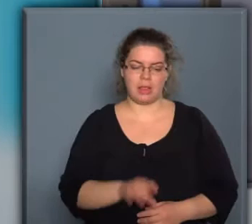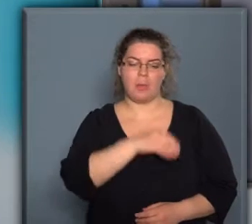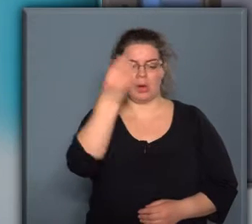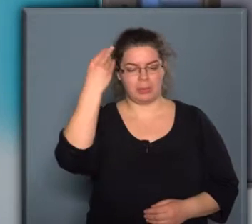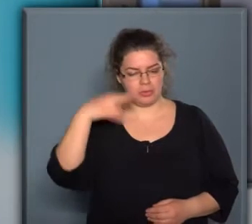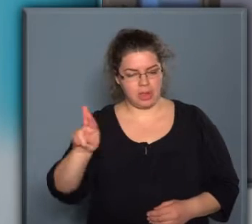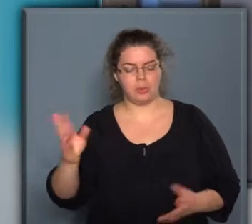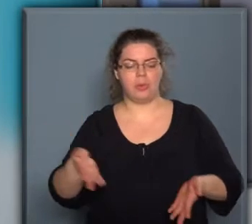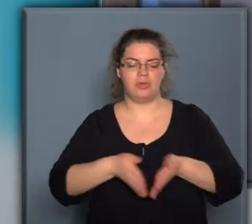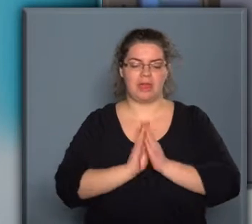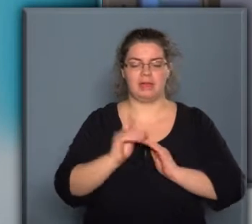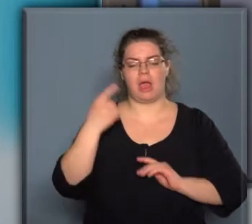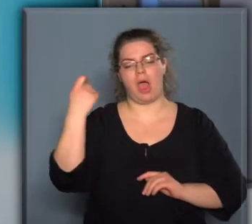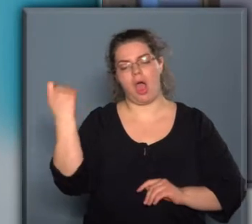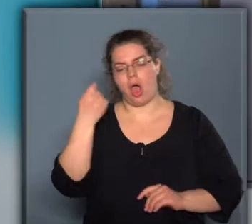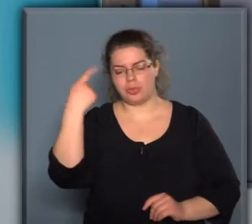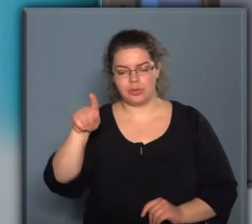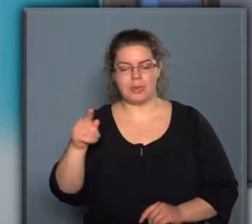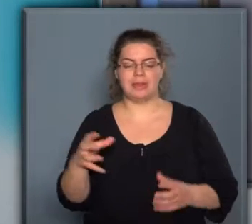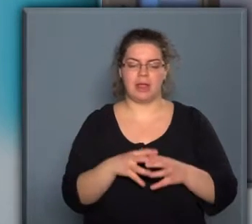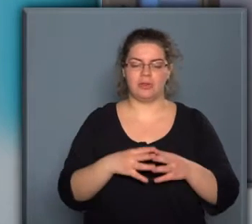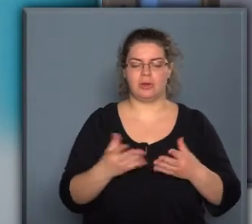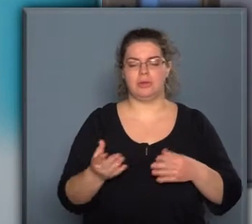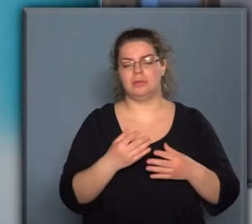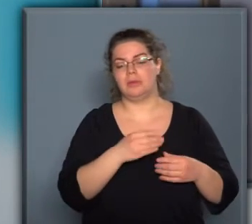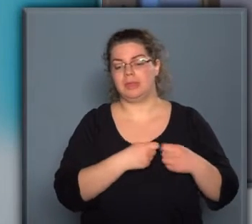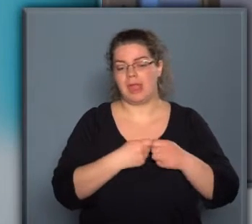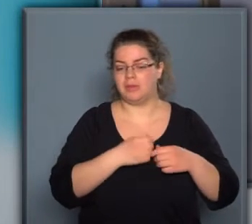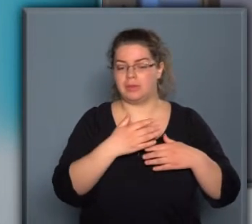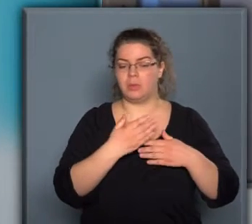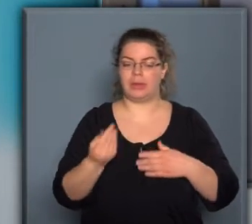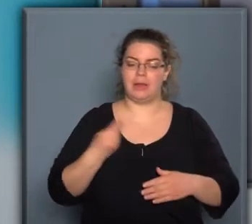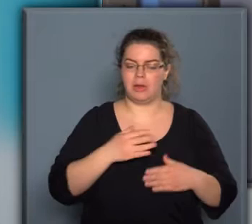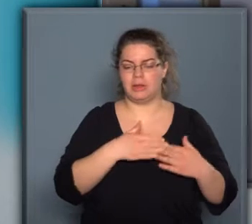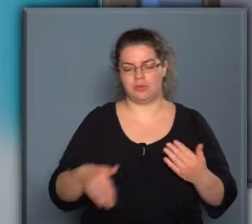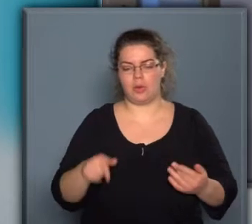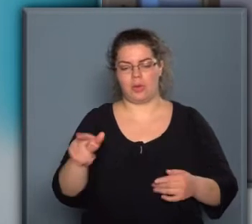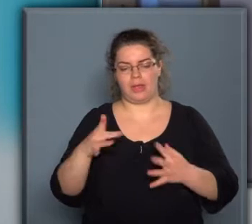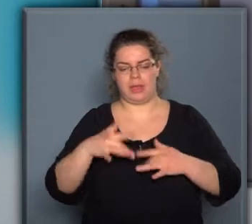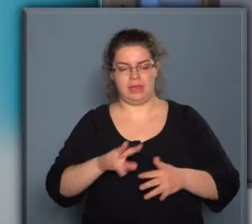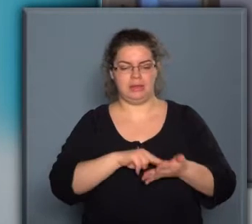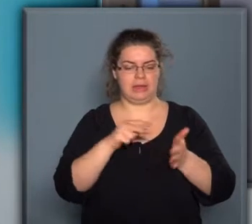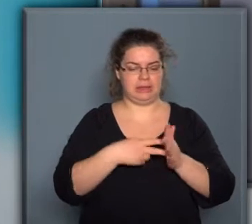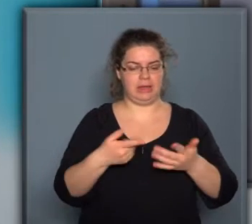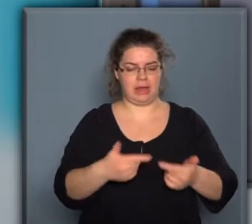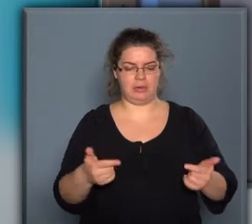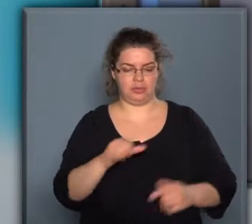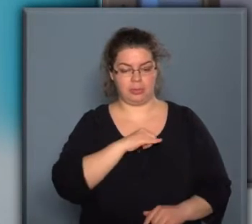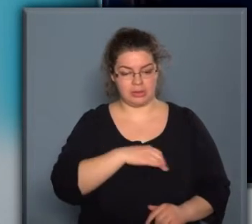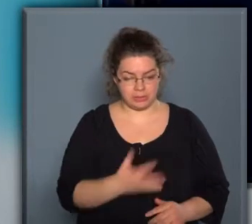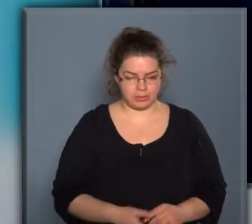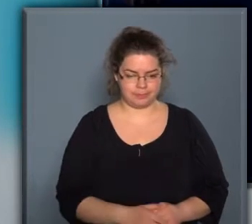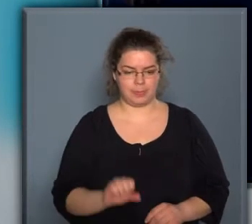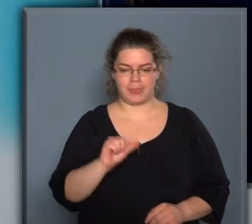polgármester úr felkérte a Hadtudományi Társaságot, szervezzünk előadás sorozatot, ők a helyet és a technikai lehetőségeket